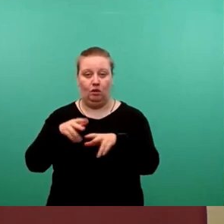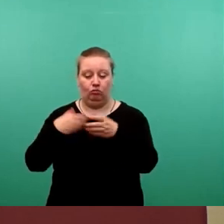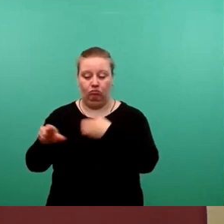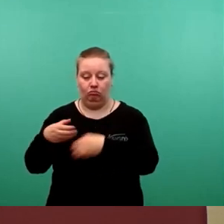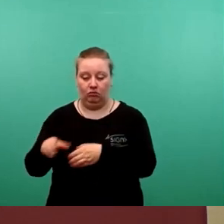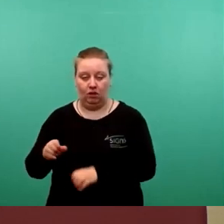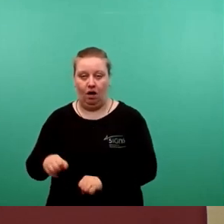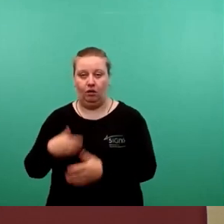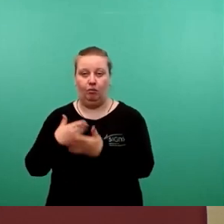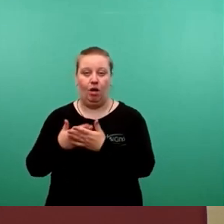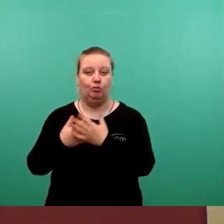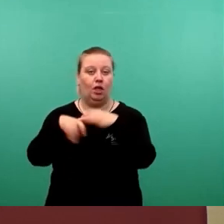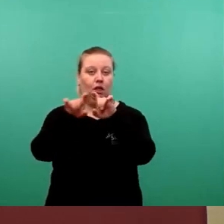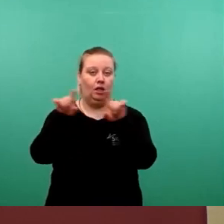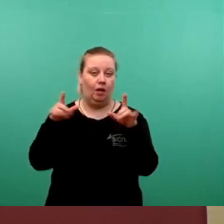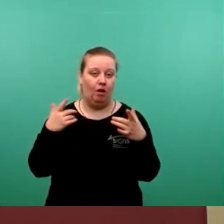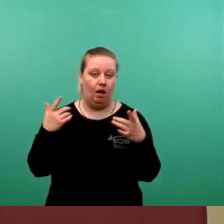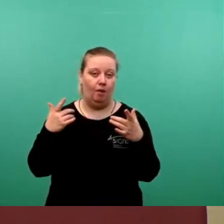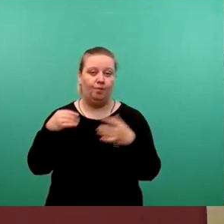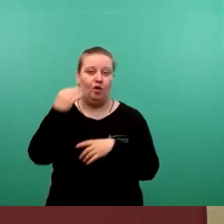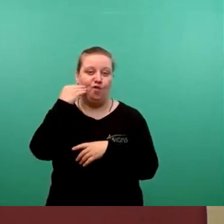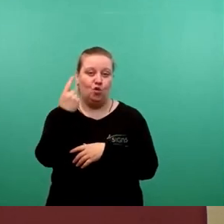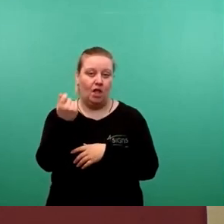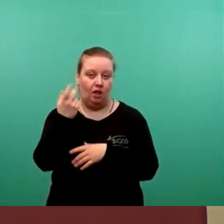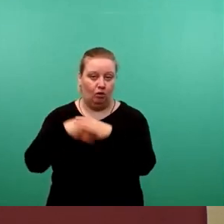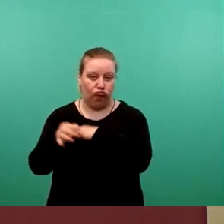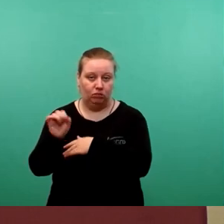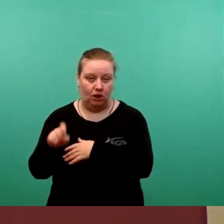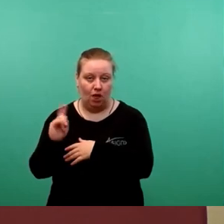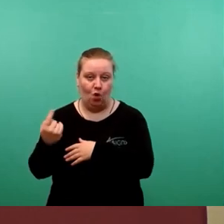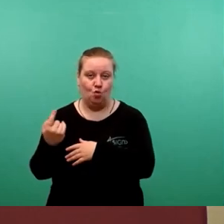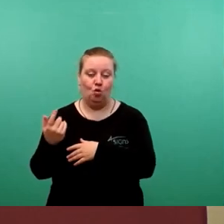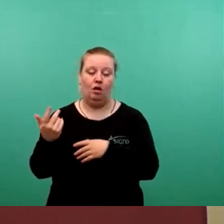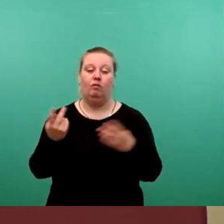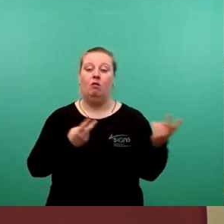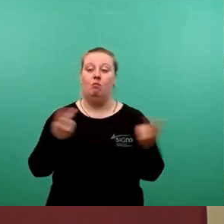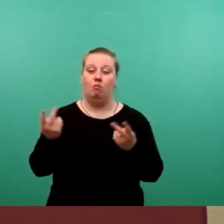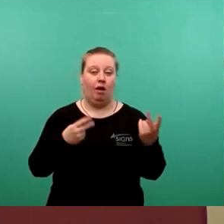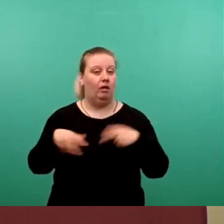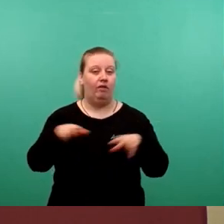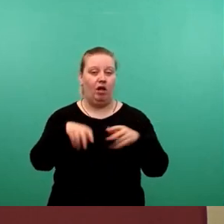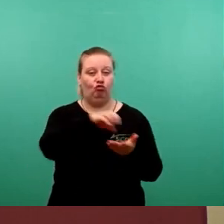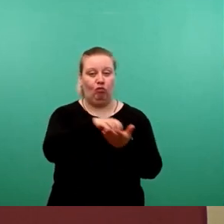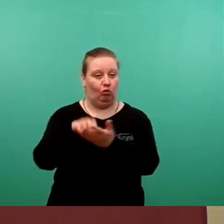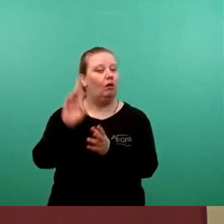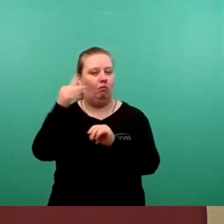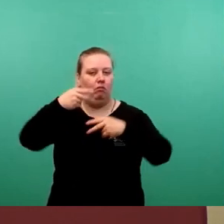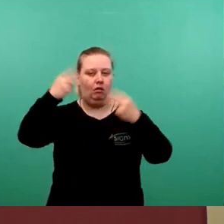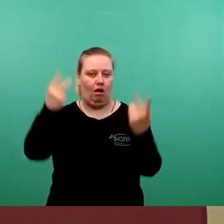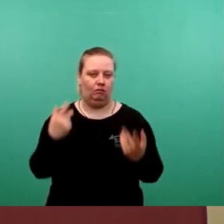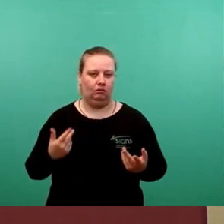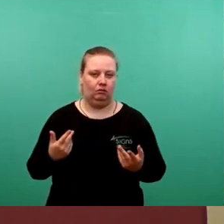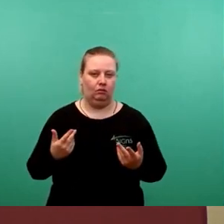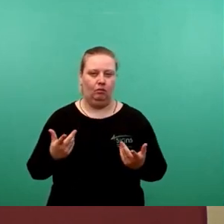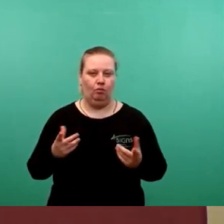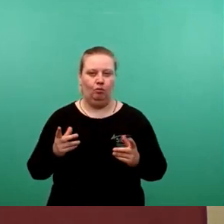erinnere an das Thema Wohngeld. Beides sind etablierte Verwaltungsstandorte. Es ist so,